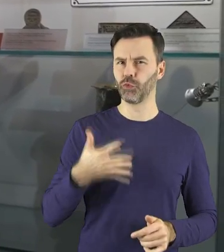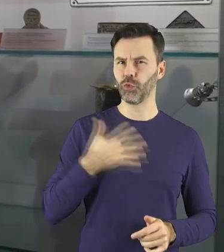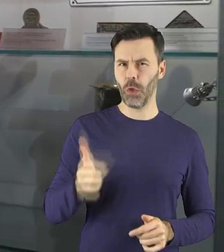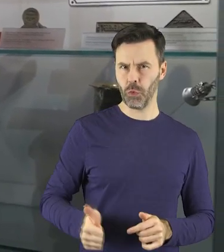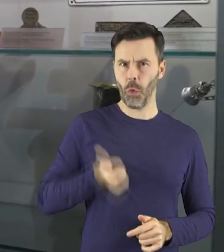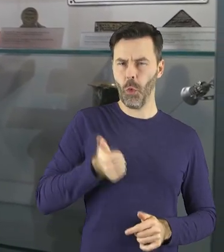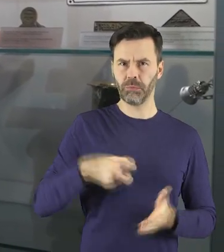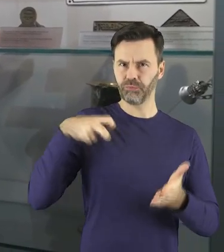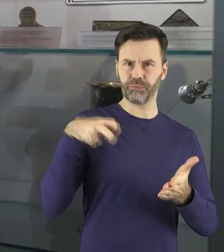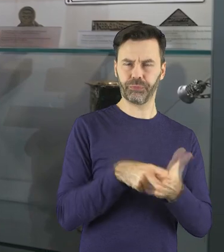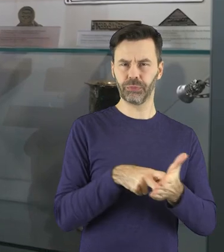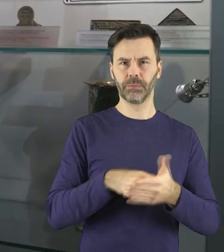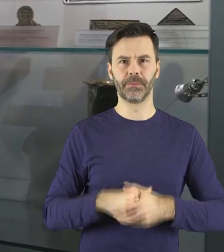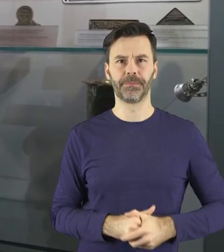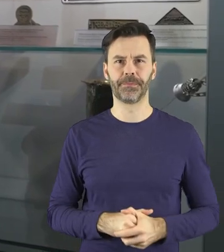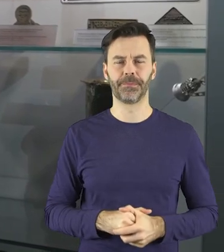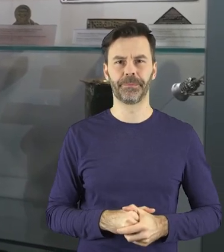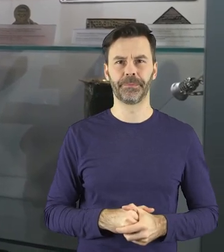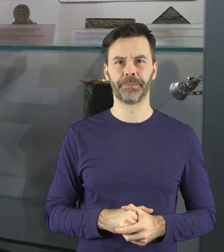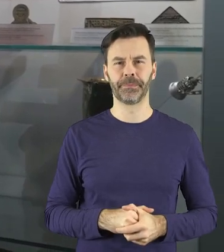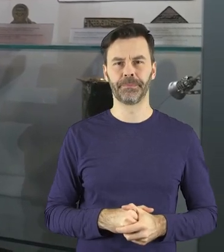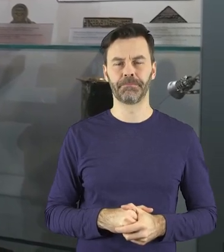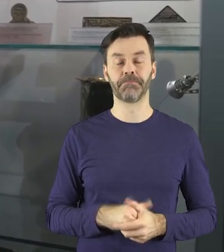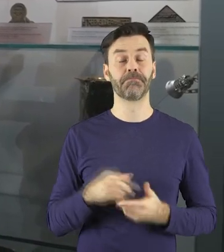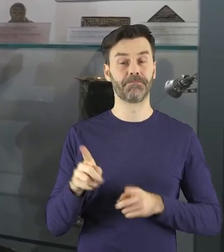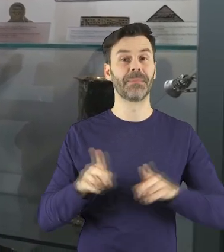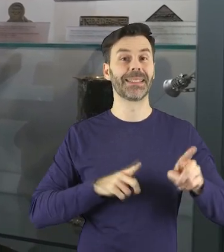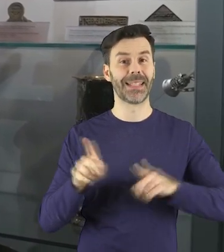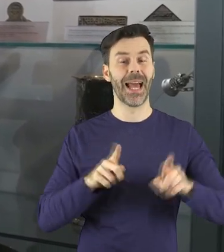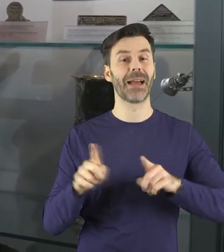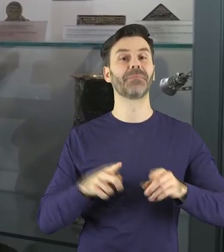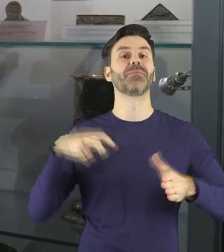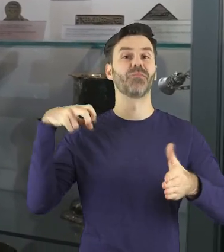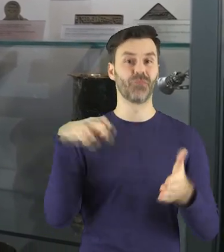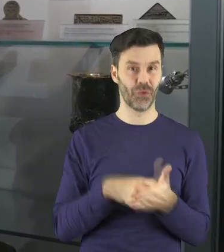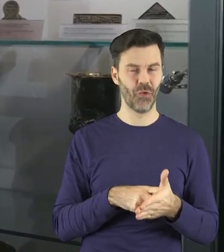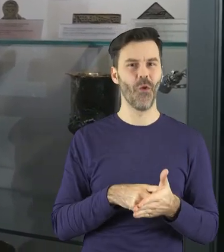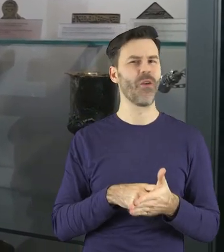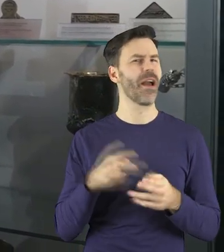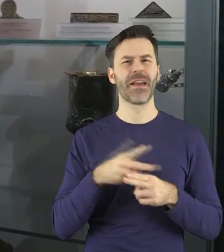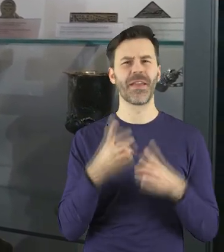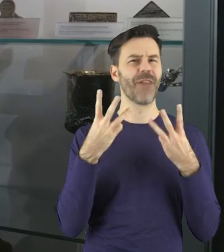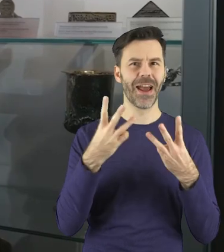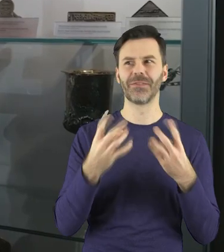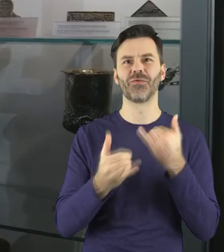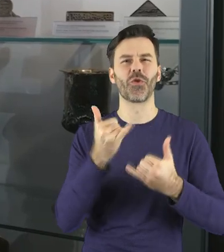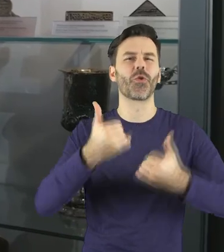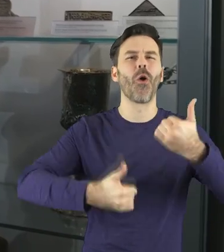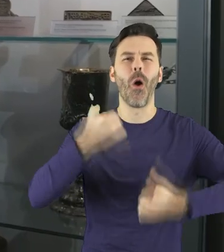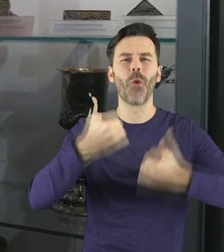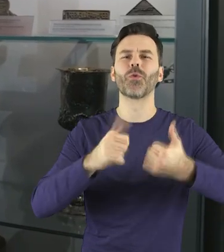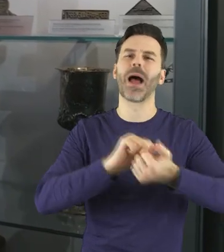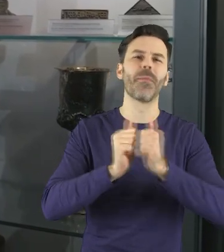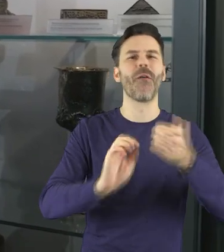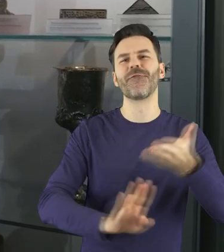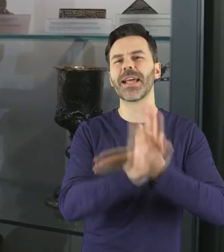których tkanina została wyprodukowana. Szczególne znaczenie, taki znak pieczętny, oznakowanie tkaniny miało podczas konkursów